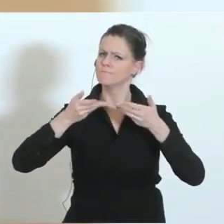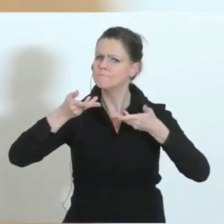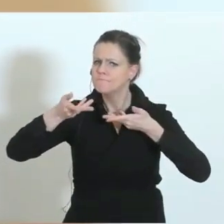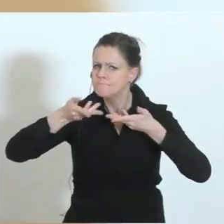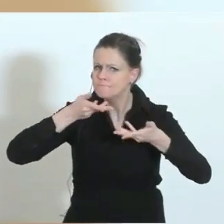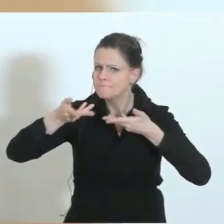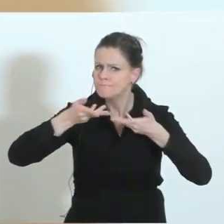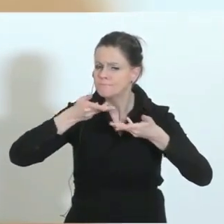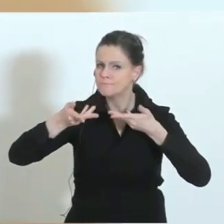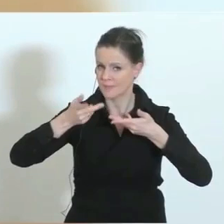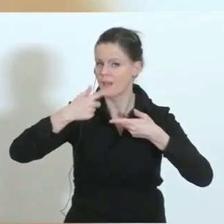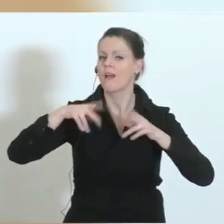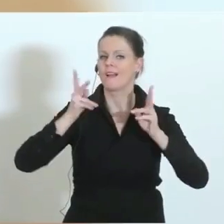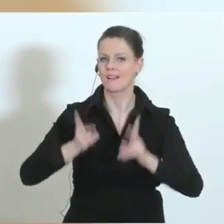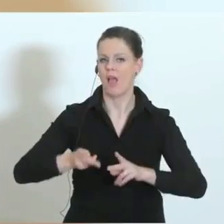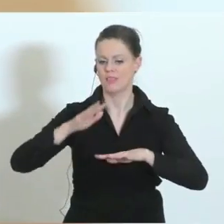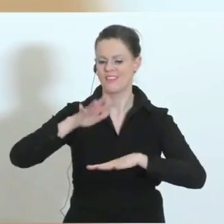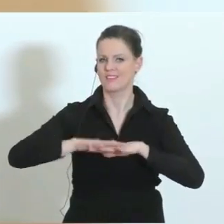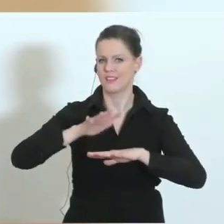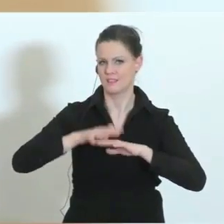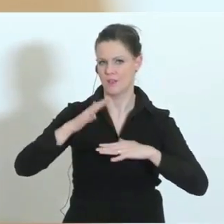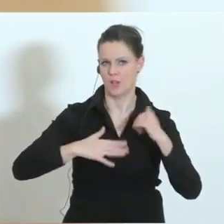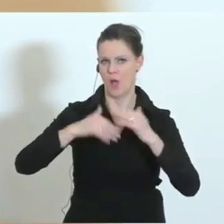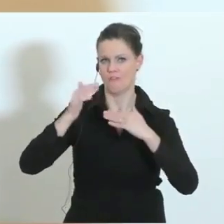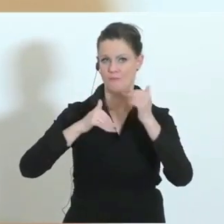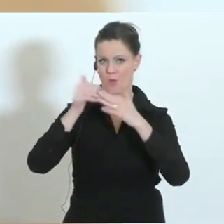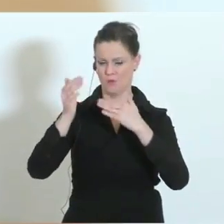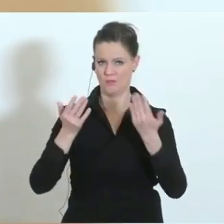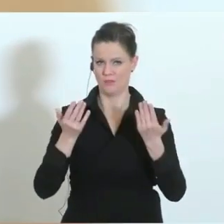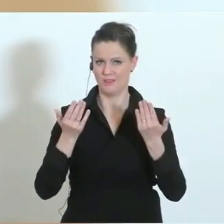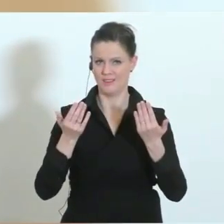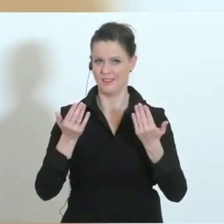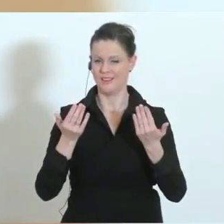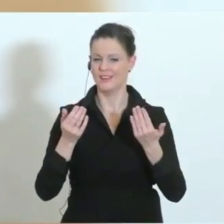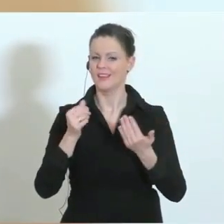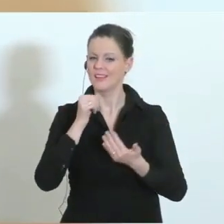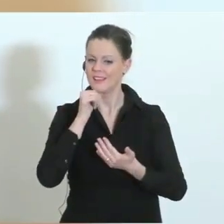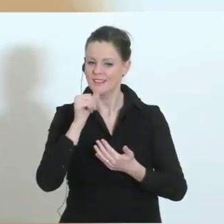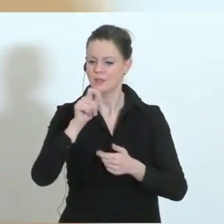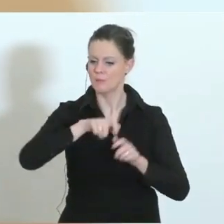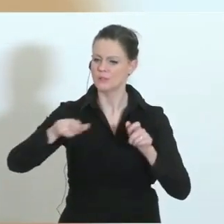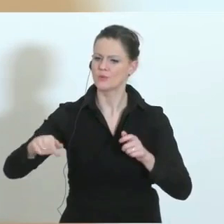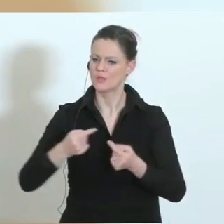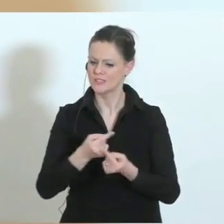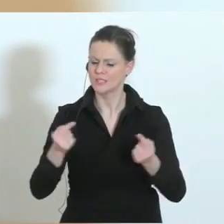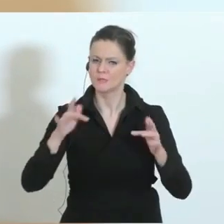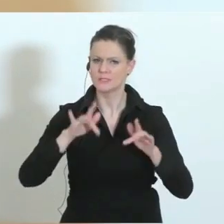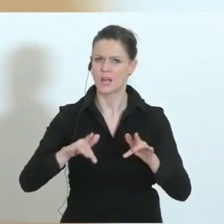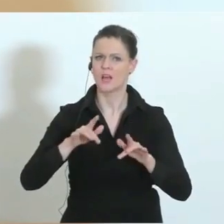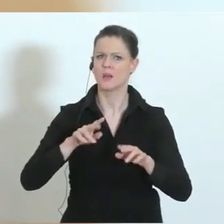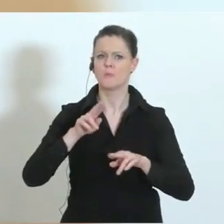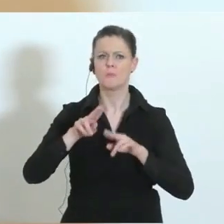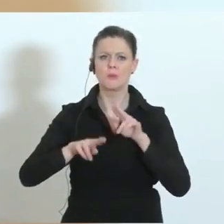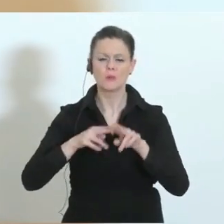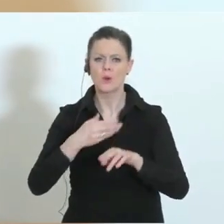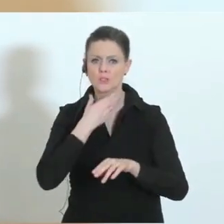ein Netzwerk aufbauen, damit keiner, Betreuungsbedarf hat in dieser Situation, ohne